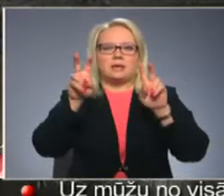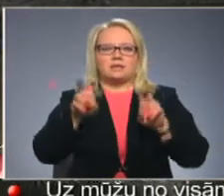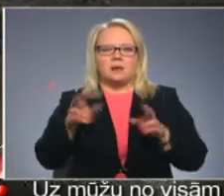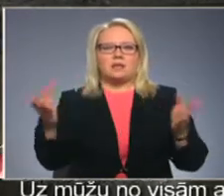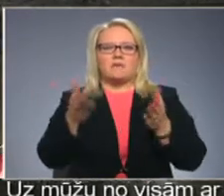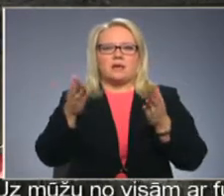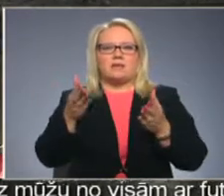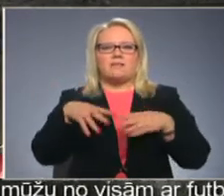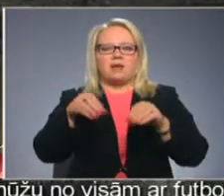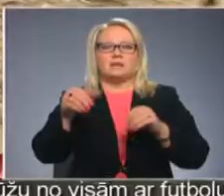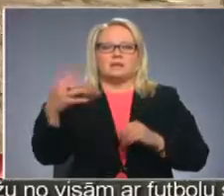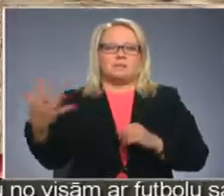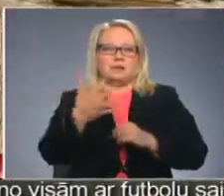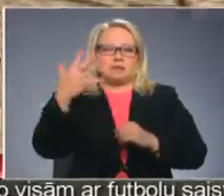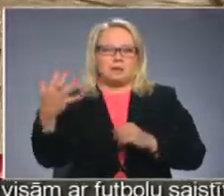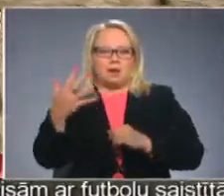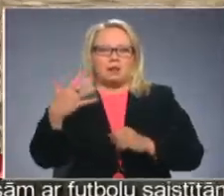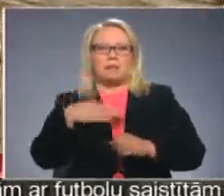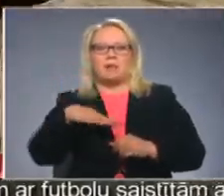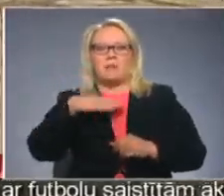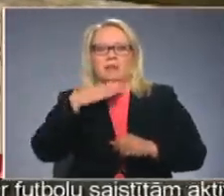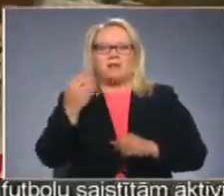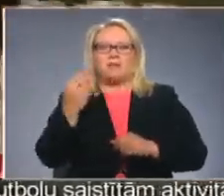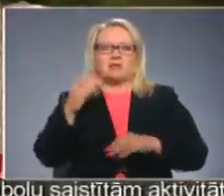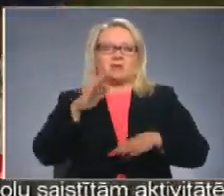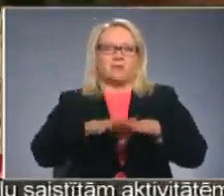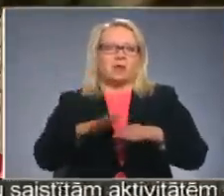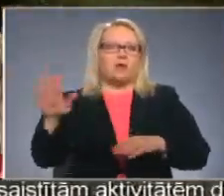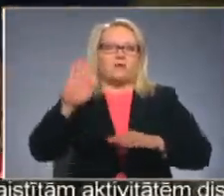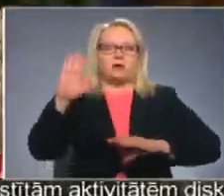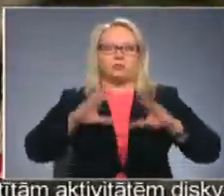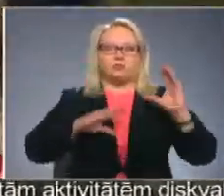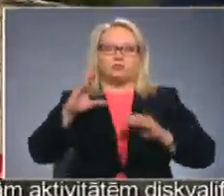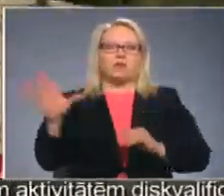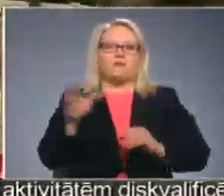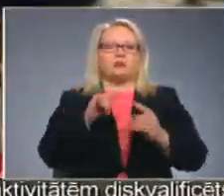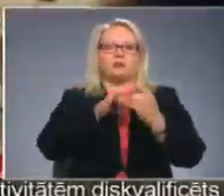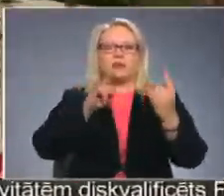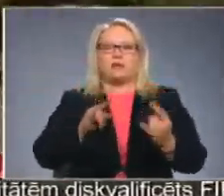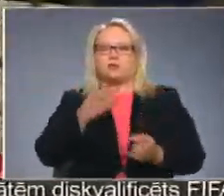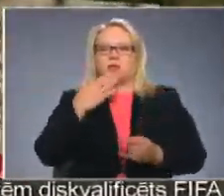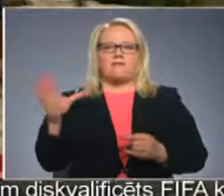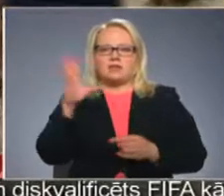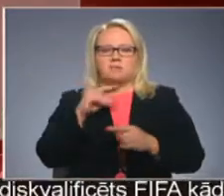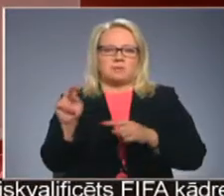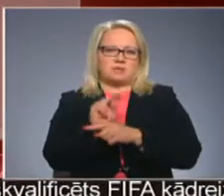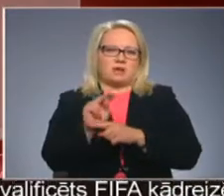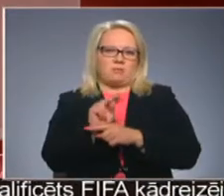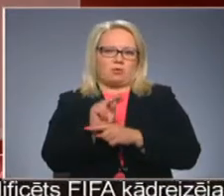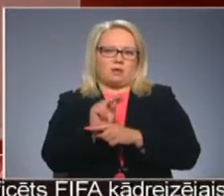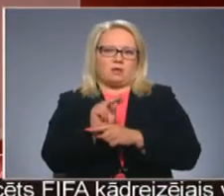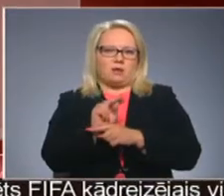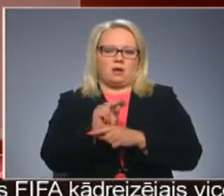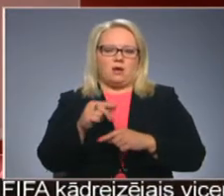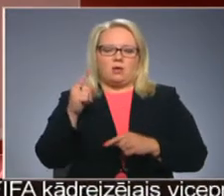veicama ik pēc pieciem gadiem. Taču nepietiekamā finansējuma dēļ no valsts budžeta visus tiltus nav iespējams saremontēt. Liela